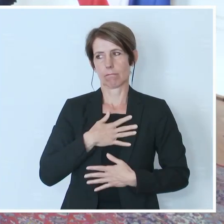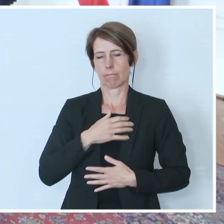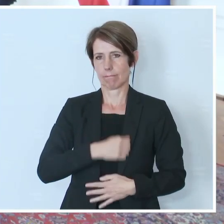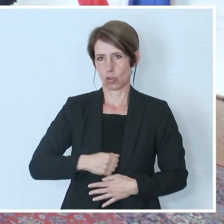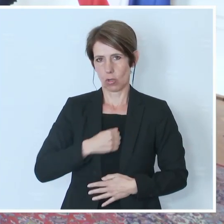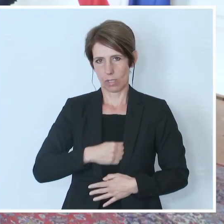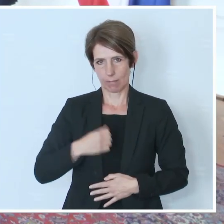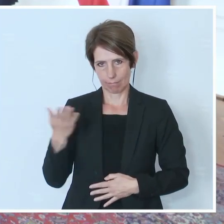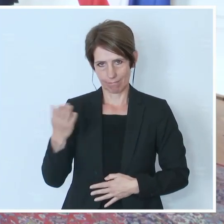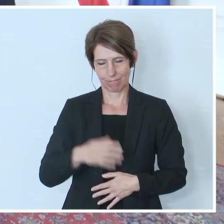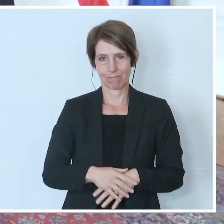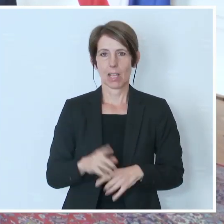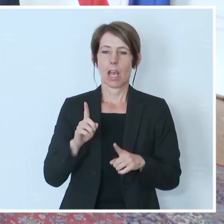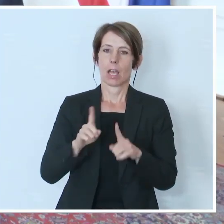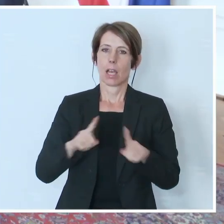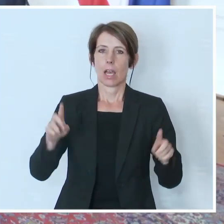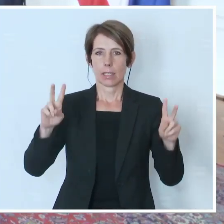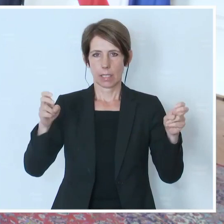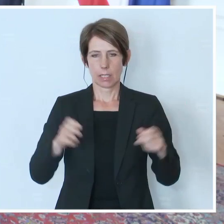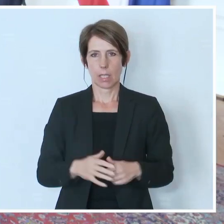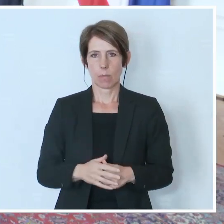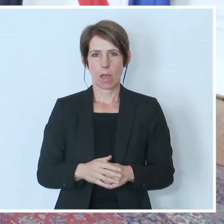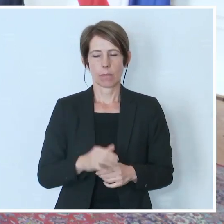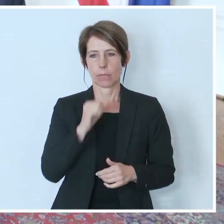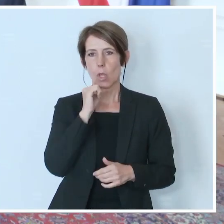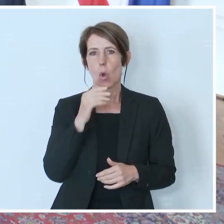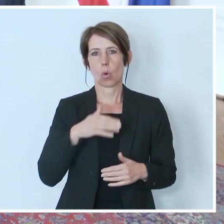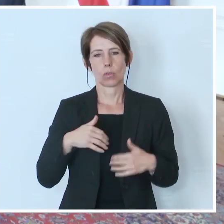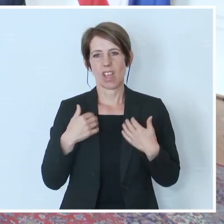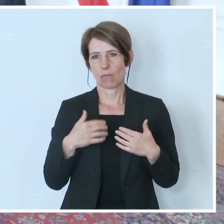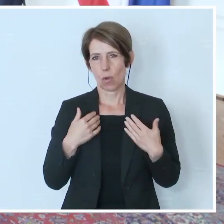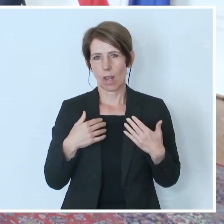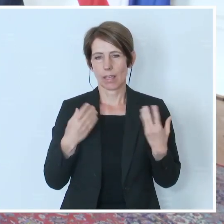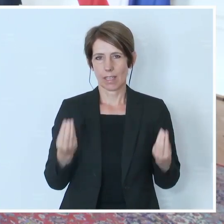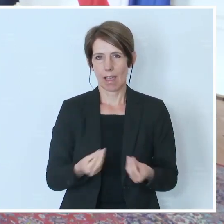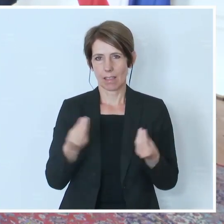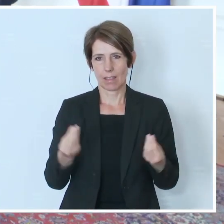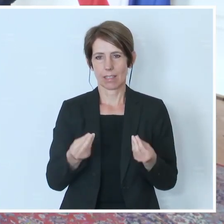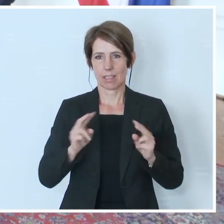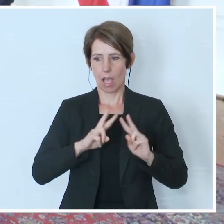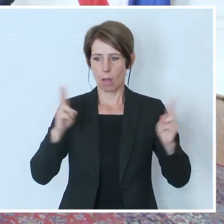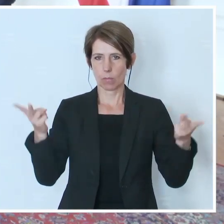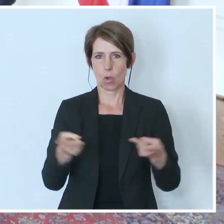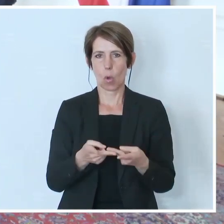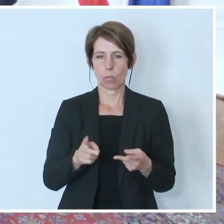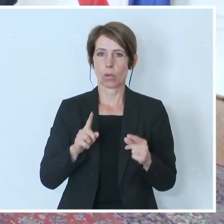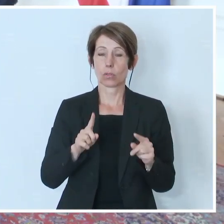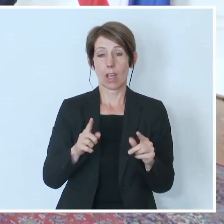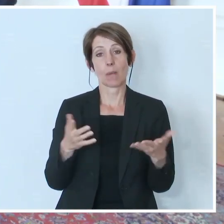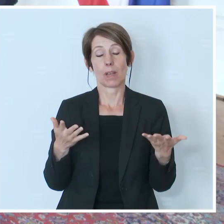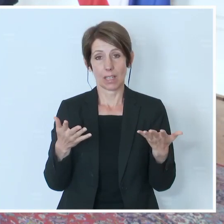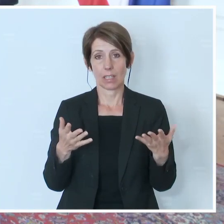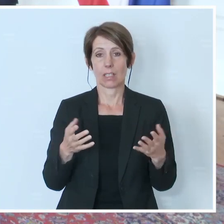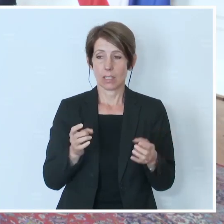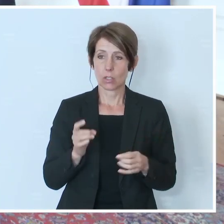Jetzt zu anderen unerfreulichen Anlässen am Globus, aber erfreulicherweise gibt es Länder, die